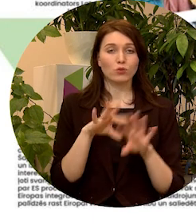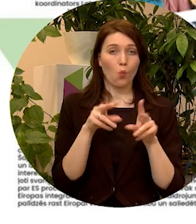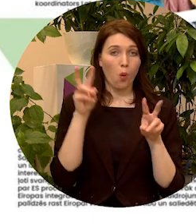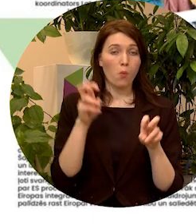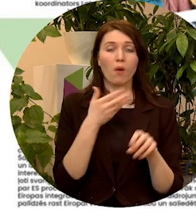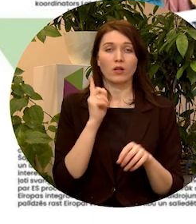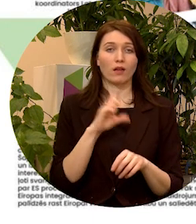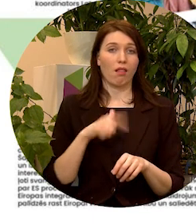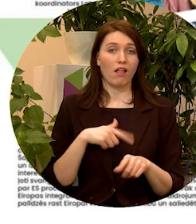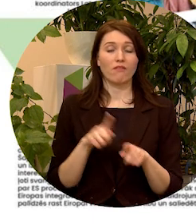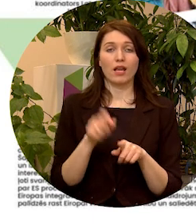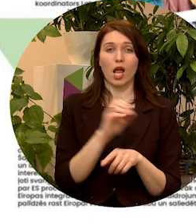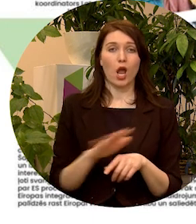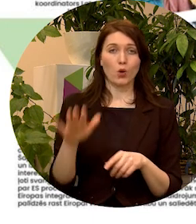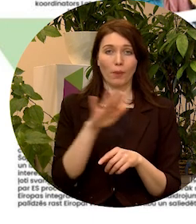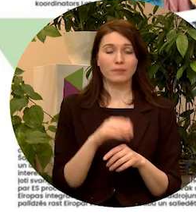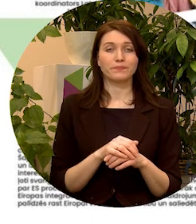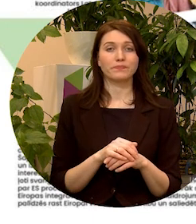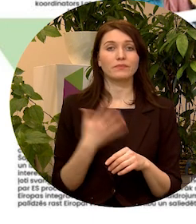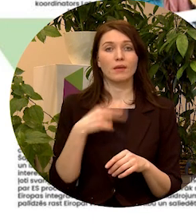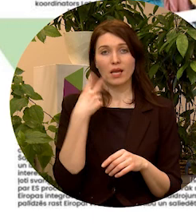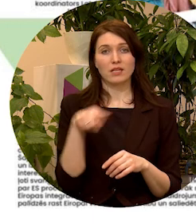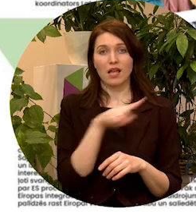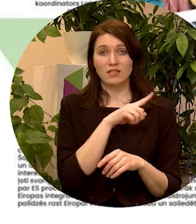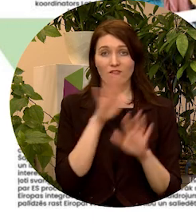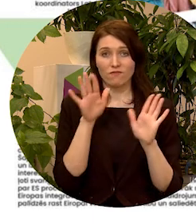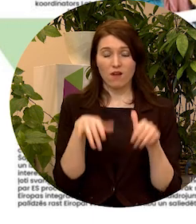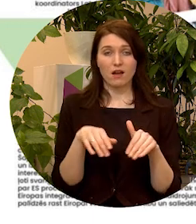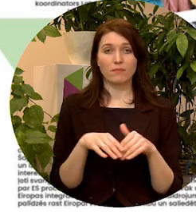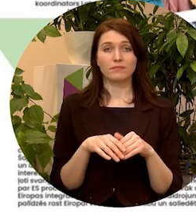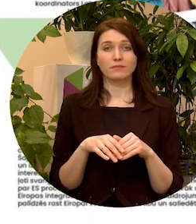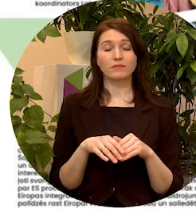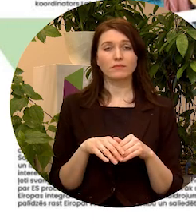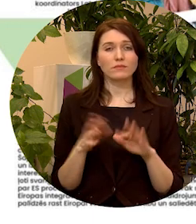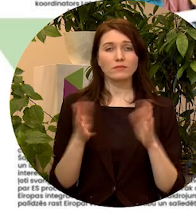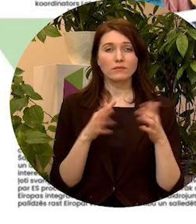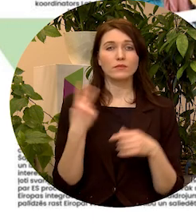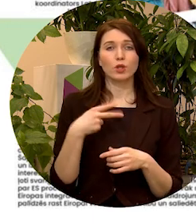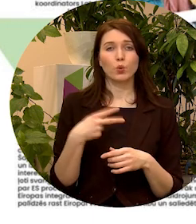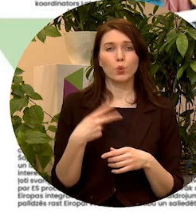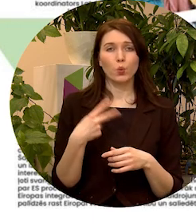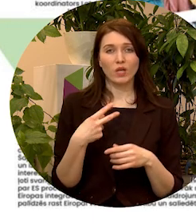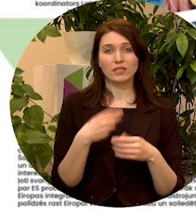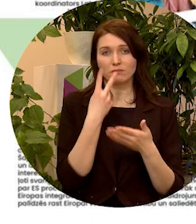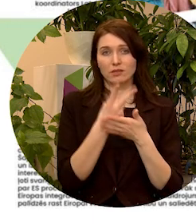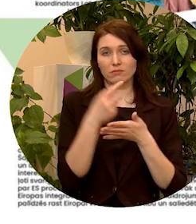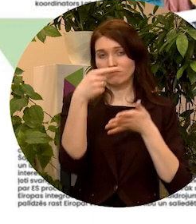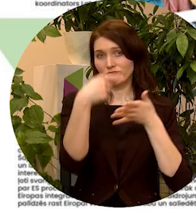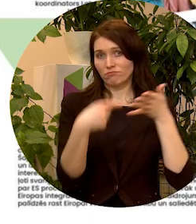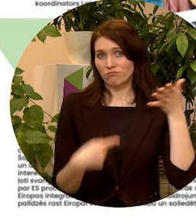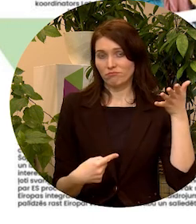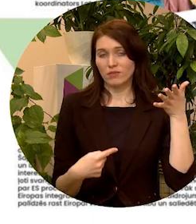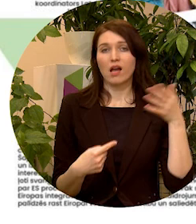visā Eiropā. Un, jā, te mēs redzam faktiski aptuveni 20 vīzijas, ja mums ir šajā te